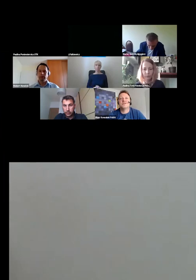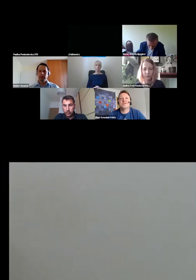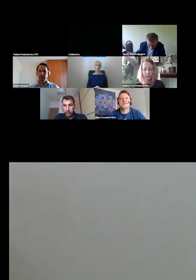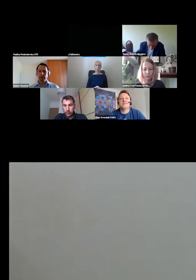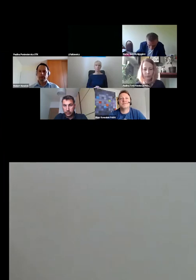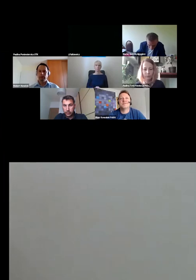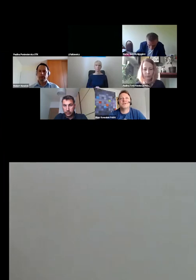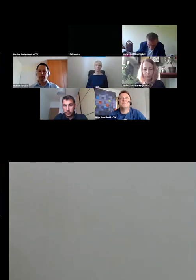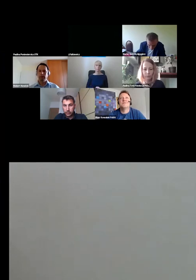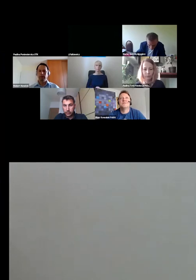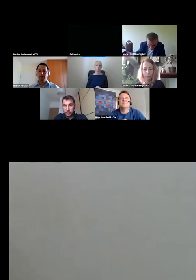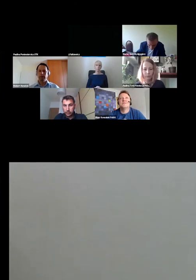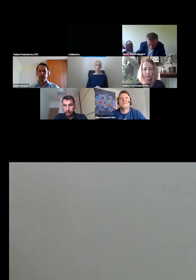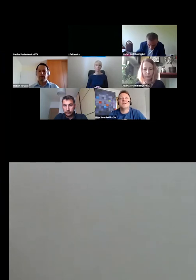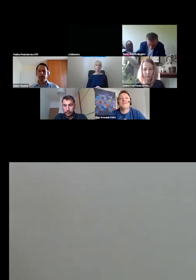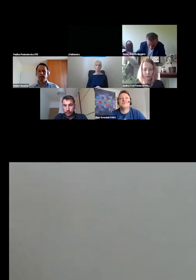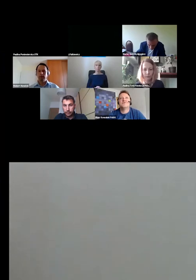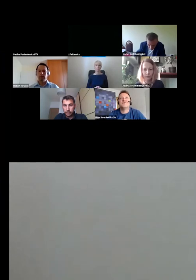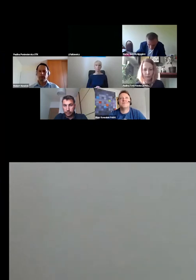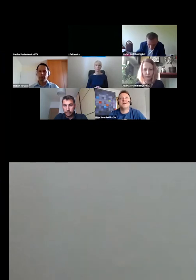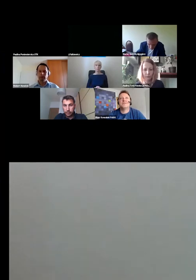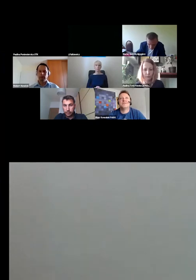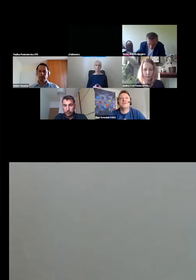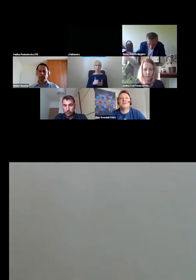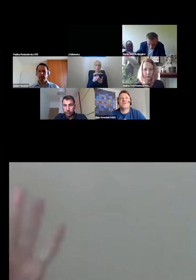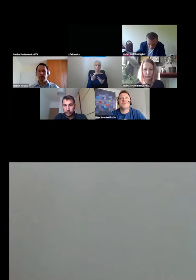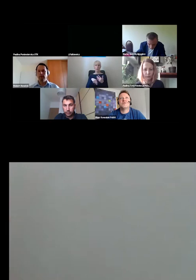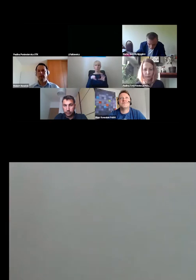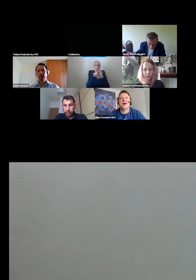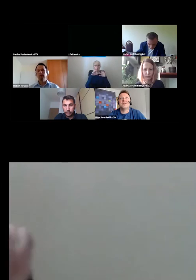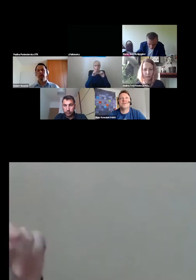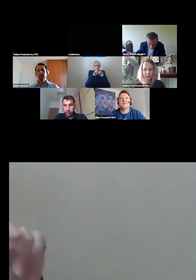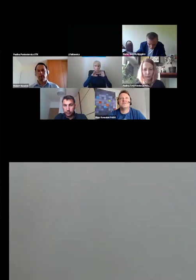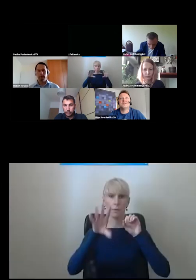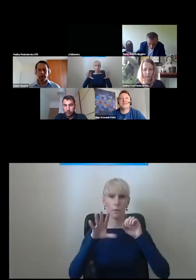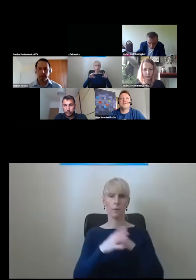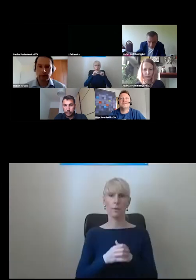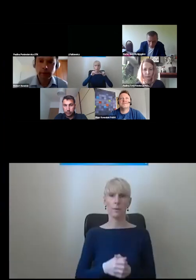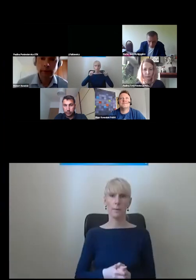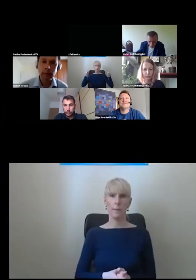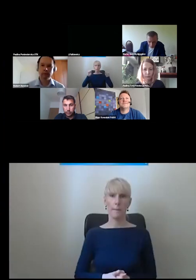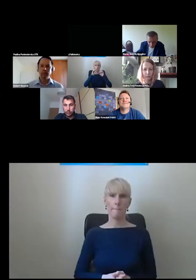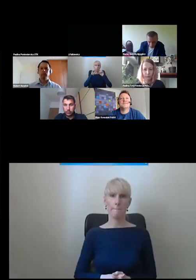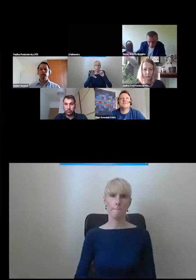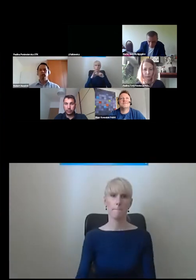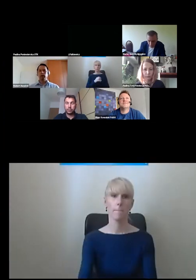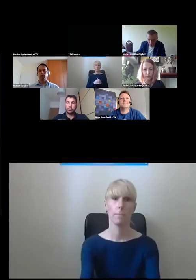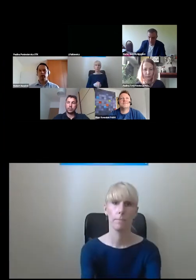przycisk share screen. Teraz już wybrać to otwarte zarządzenie. A, dobra.